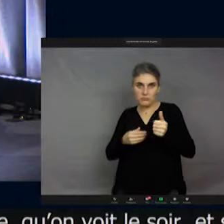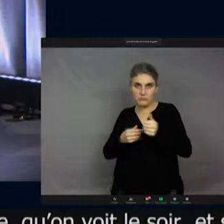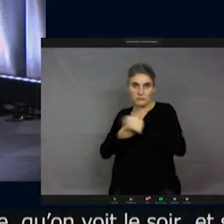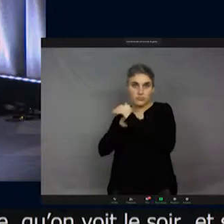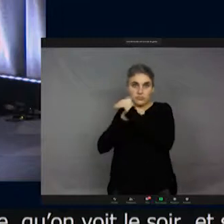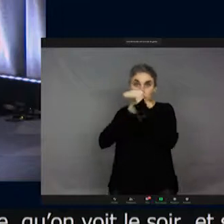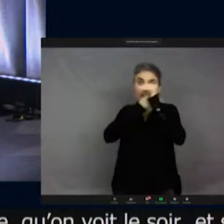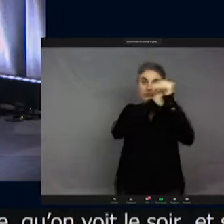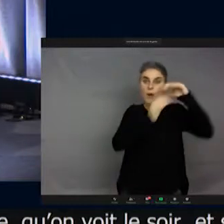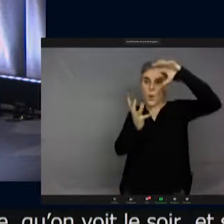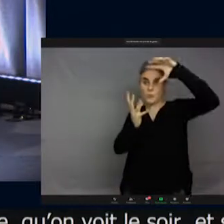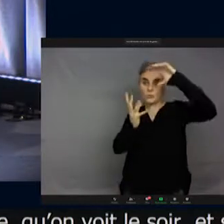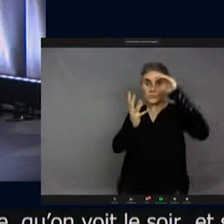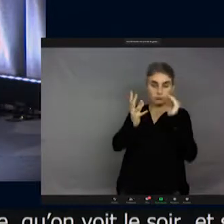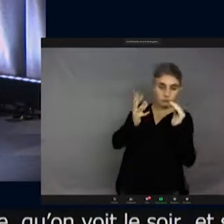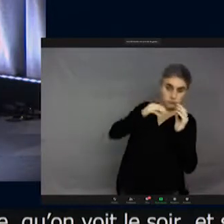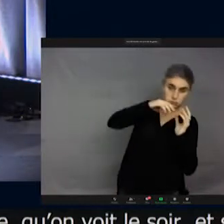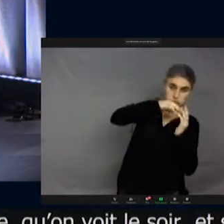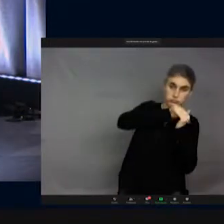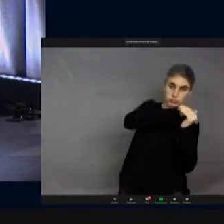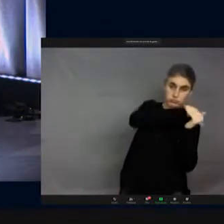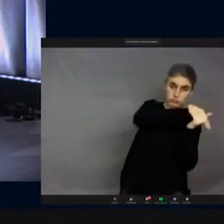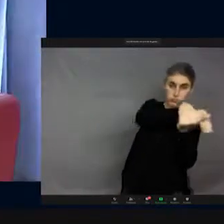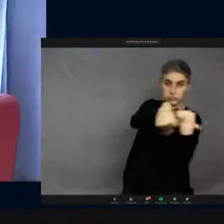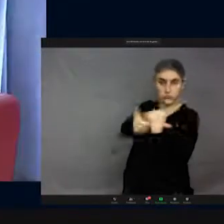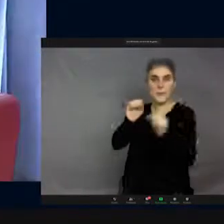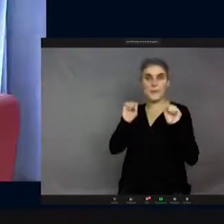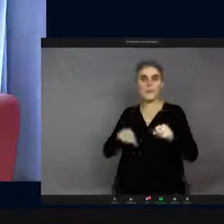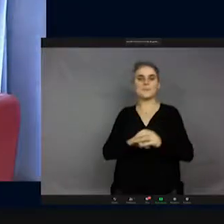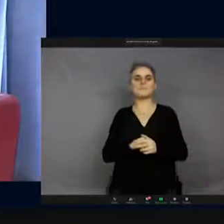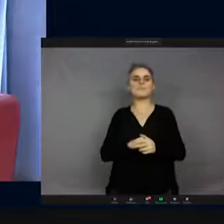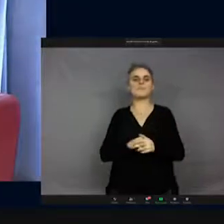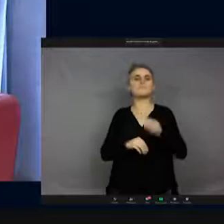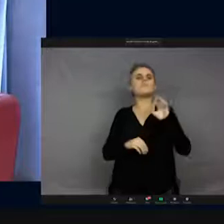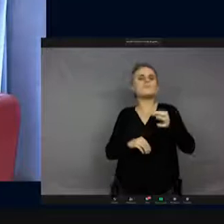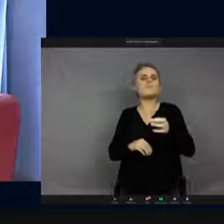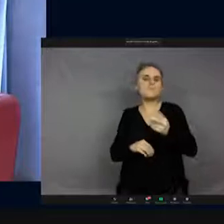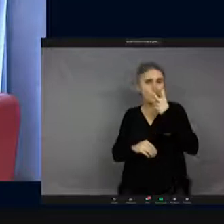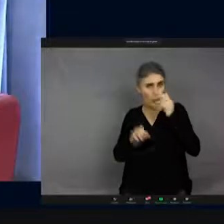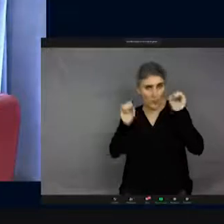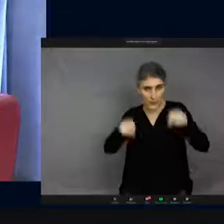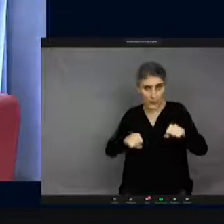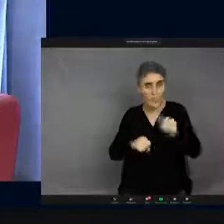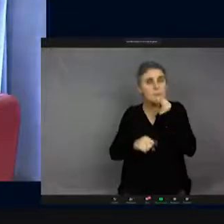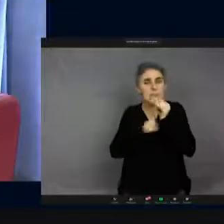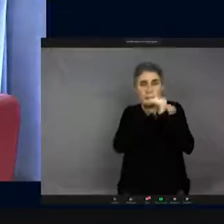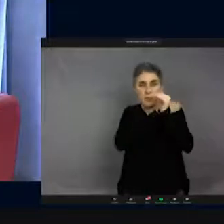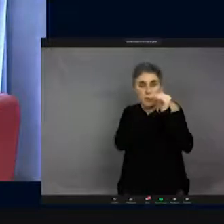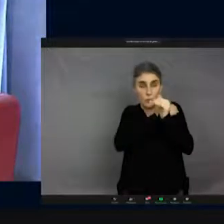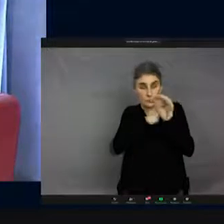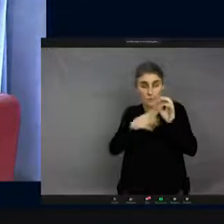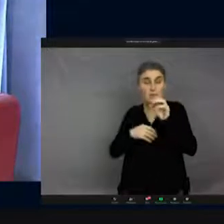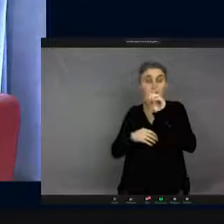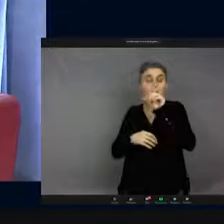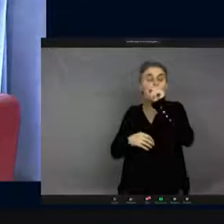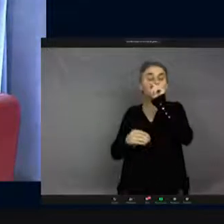Oui. Alors, le morosphinx, on le voit toute la journée. Le morosphinx, c-à-dire ce petit papillon colibri qui fait exactement comme un oiseau colibri d